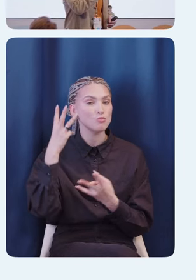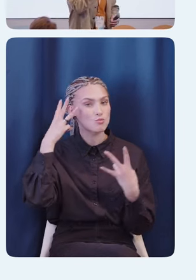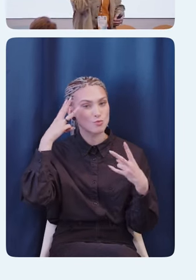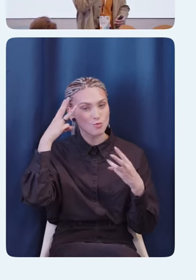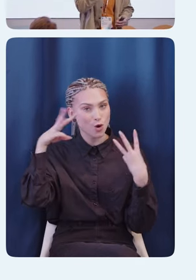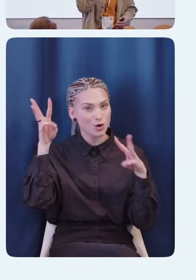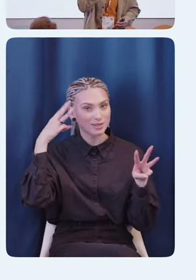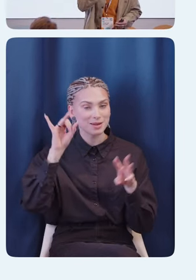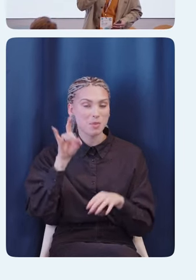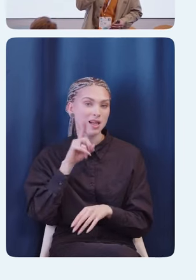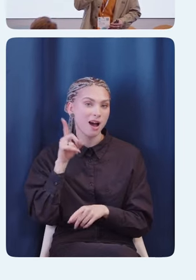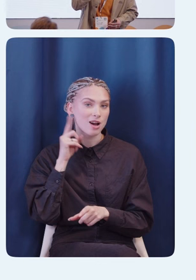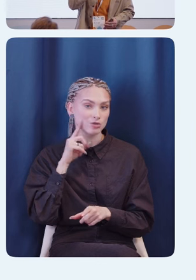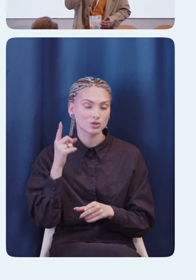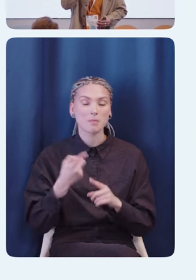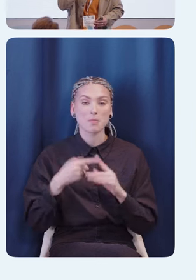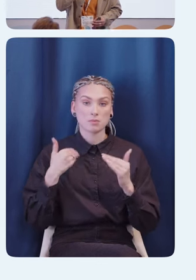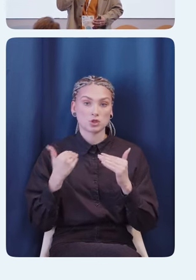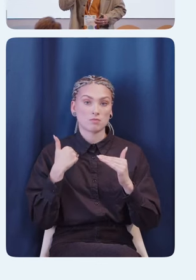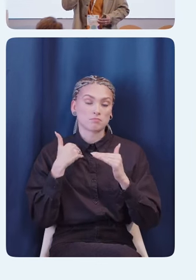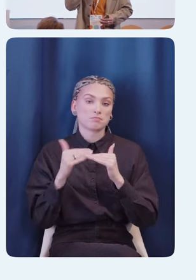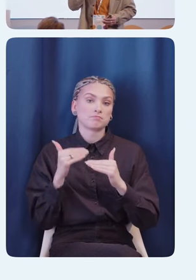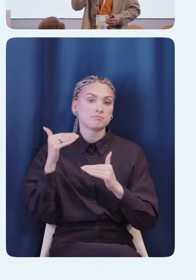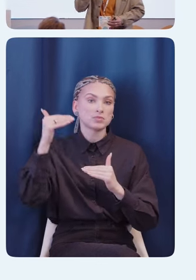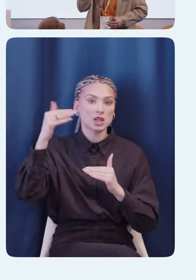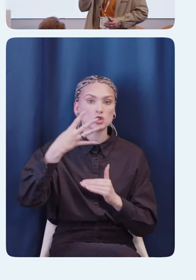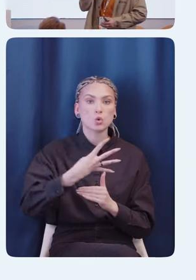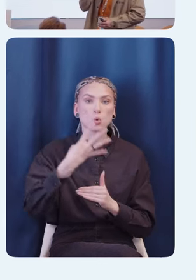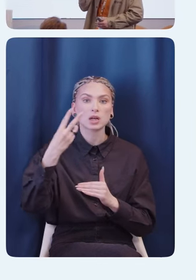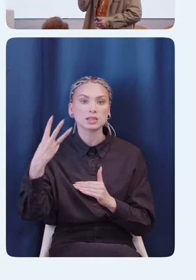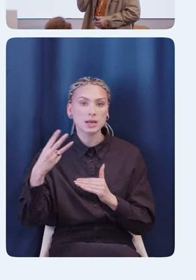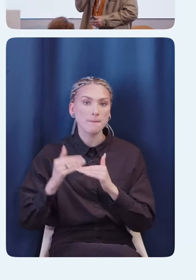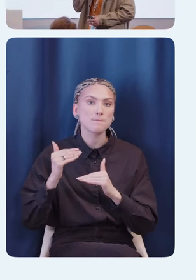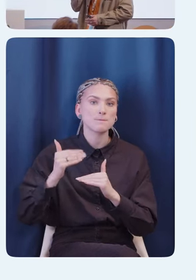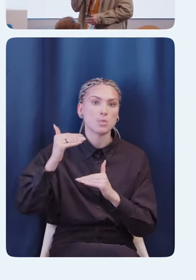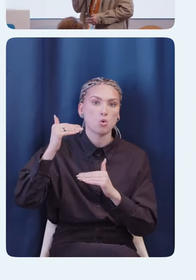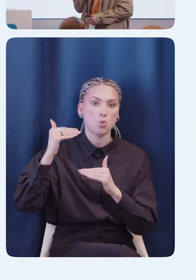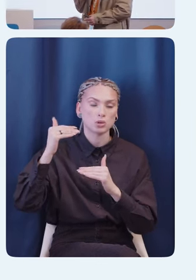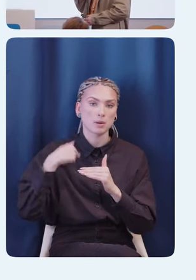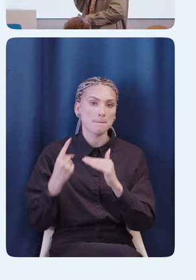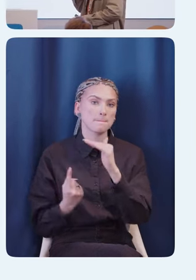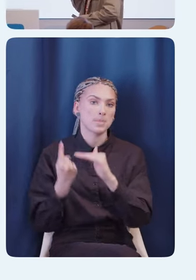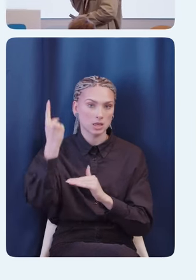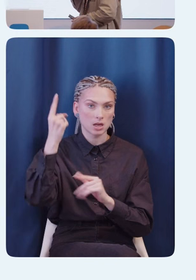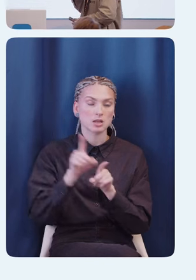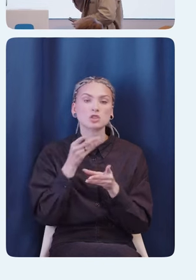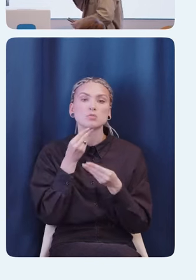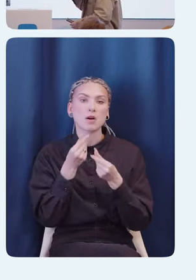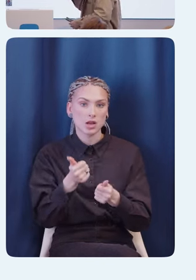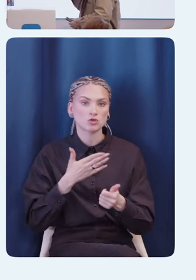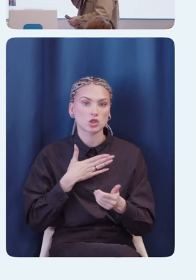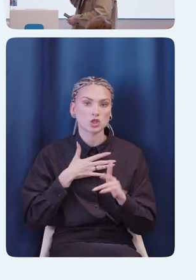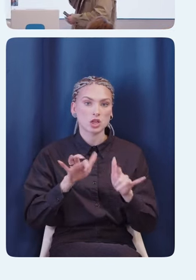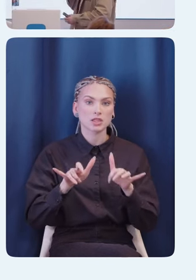году мы, например, поднялись на 43 пункта, в этом ESG-рейтинге, и я думаю, что на это также повлияла наша цифровая